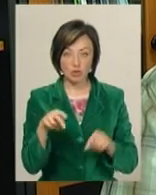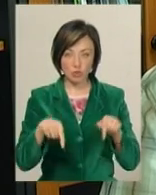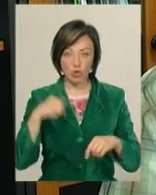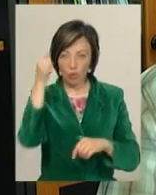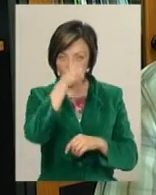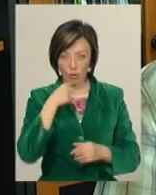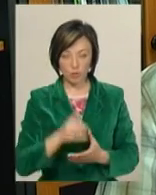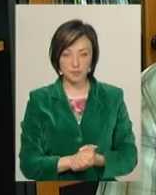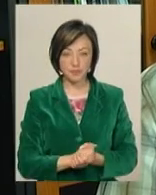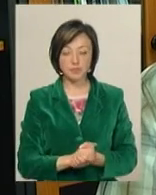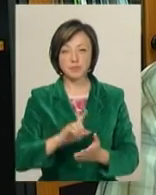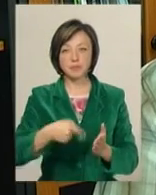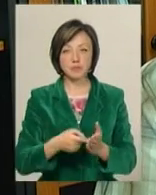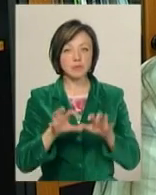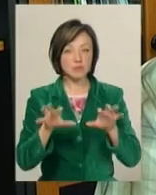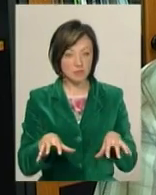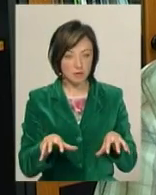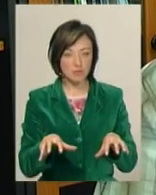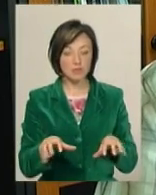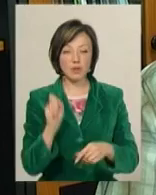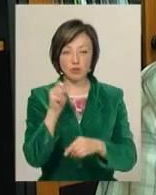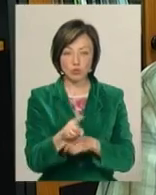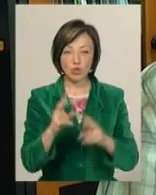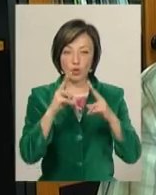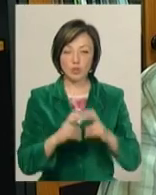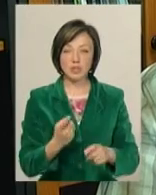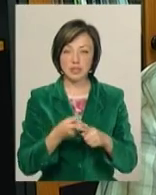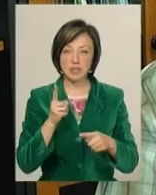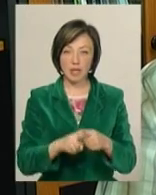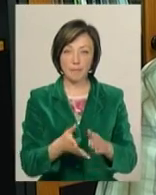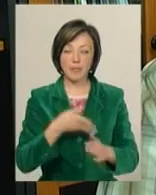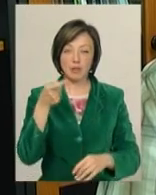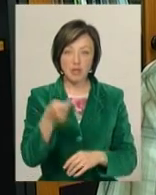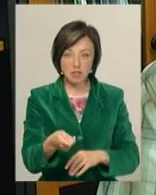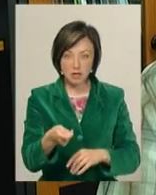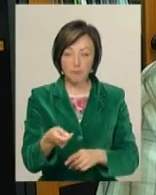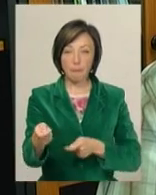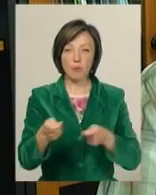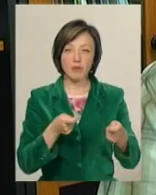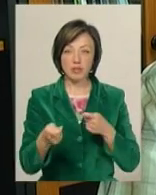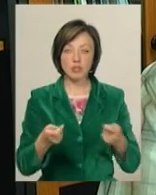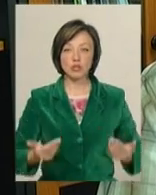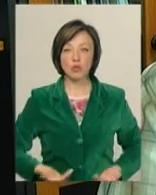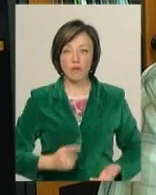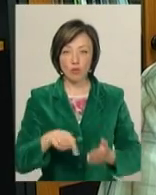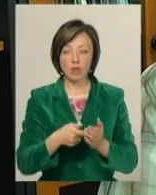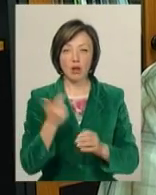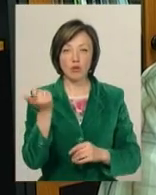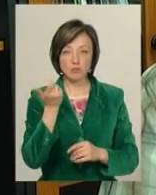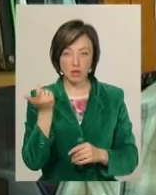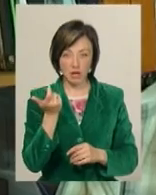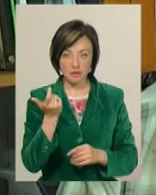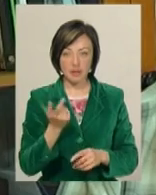цього року. Міський голова доручує в розгляці її петиції управлінню житлово-комунального господарства.